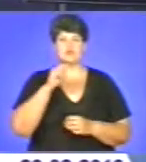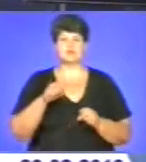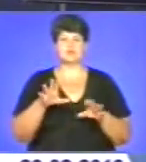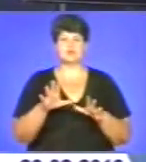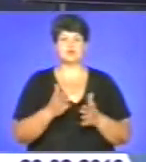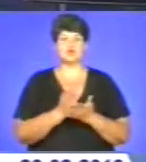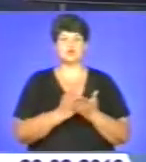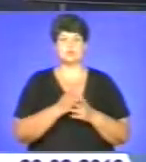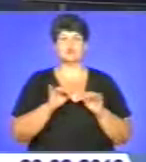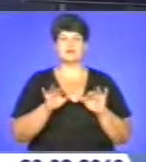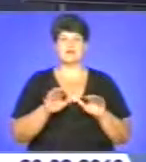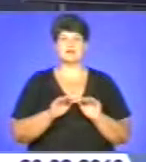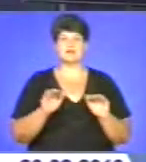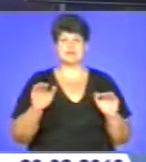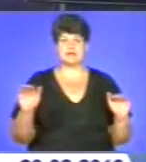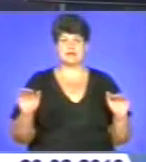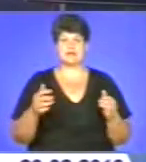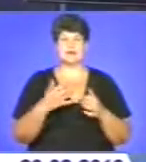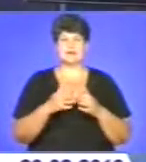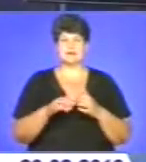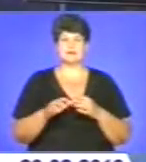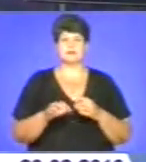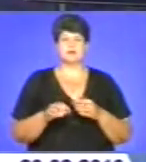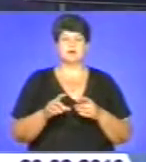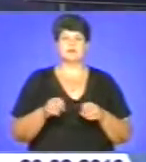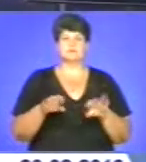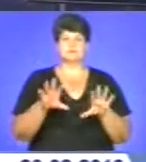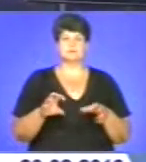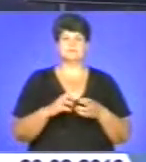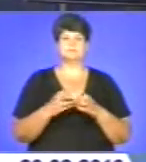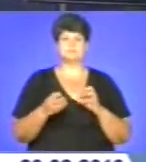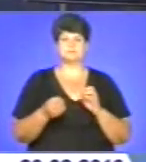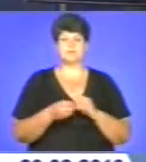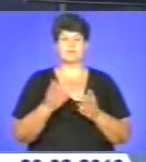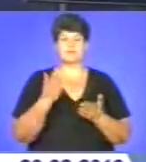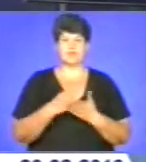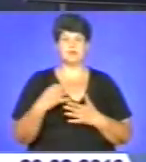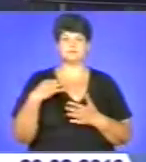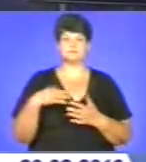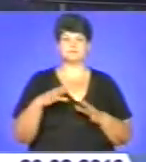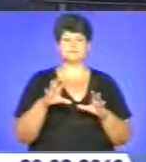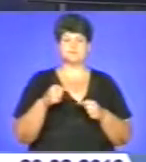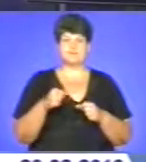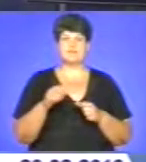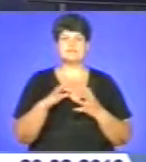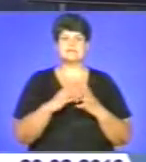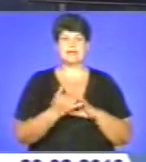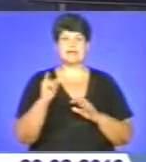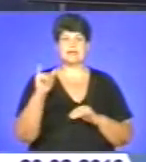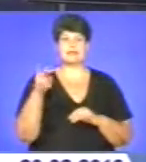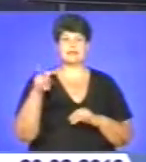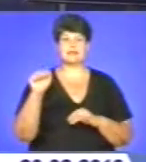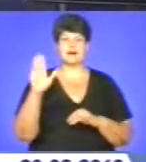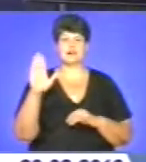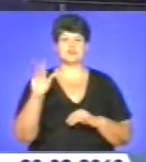служби у справах дітей. Серед виходів із ситуації – прийомні сім'ї та усиновлення. У селі Ілавче Требовлянського району дві